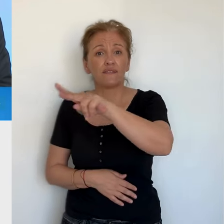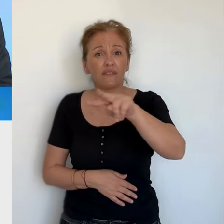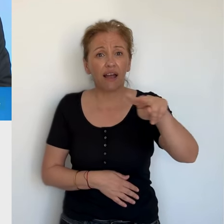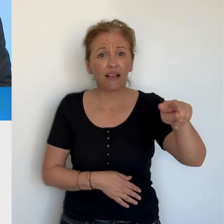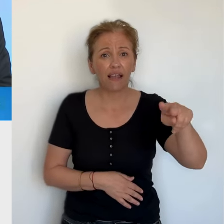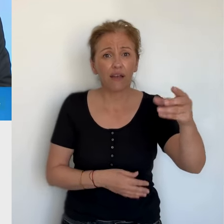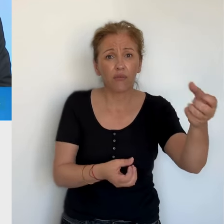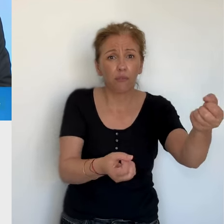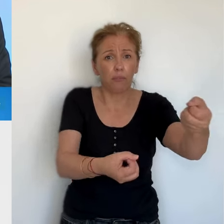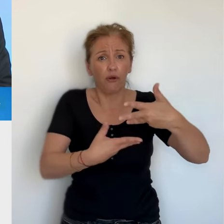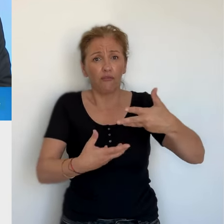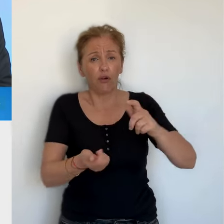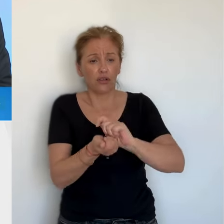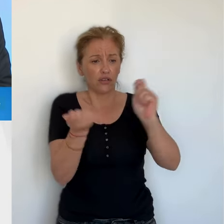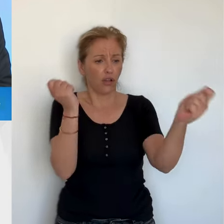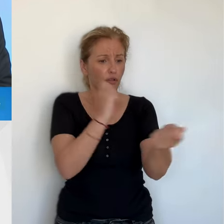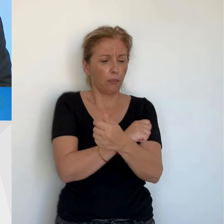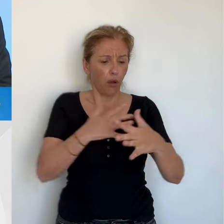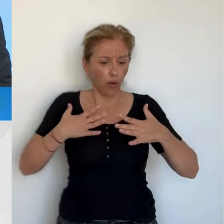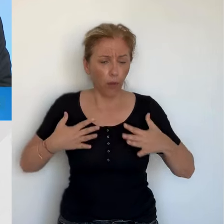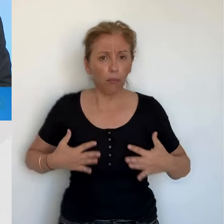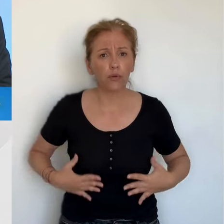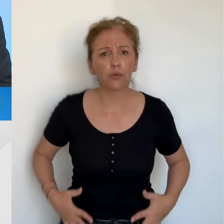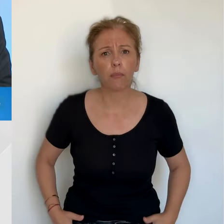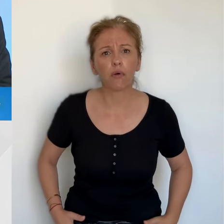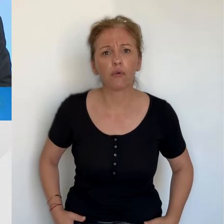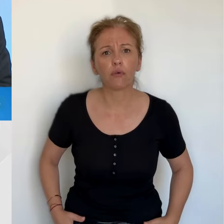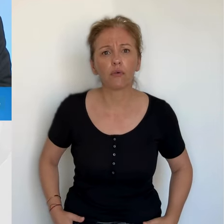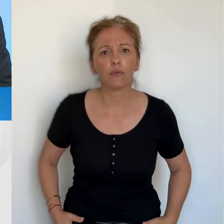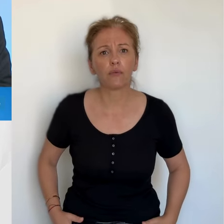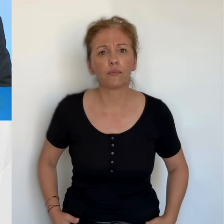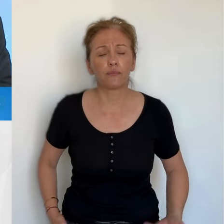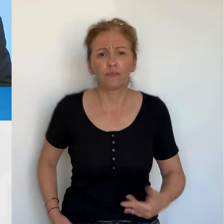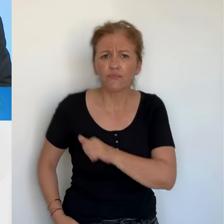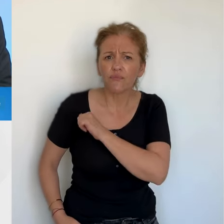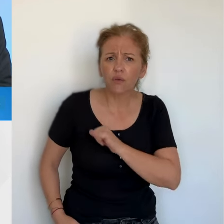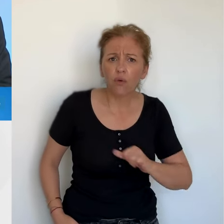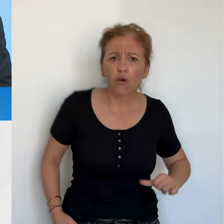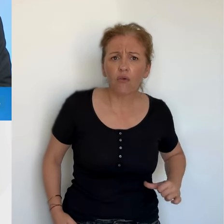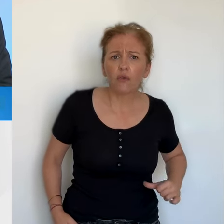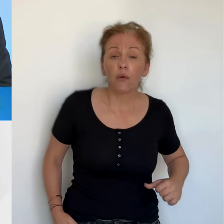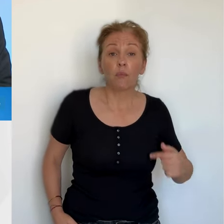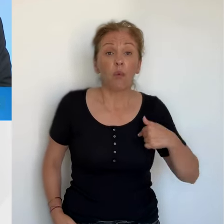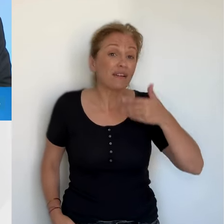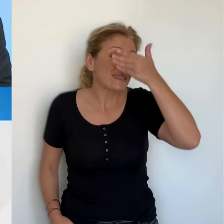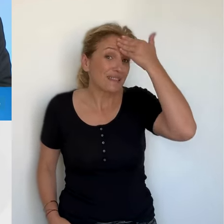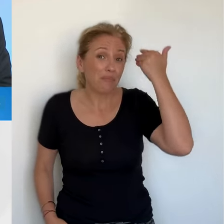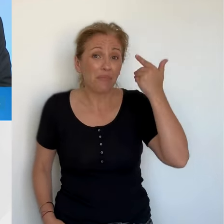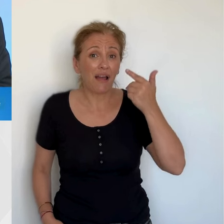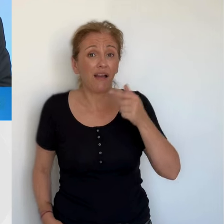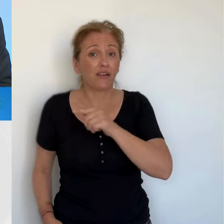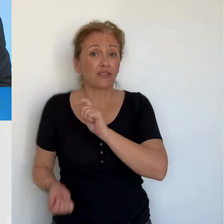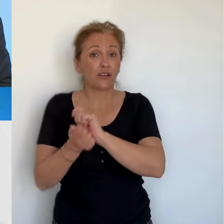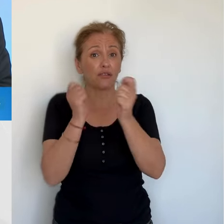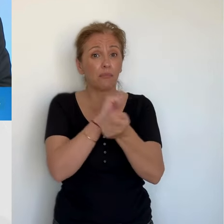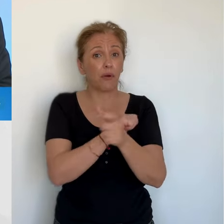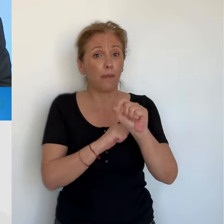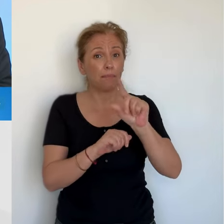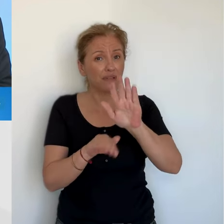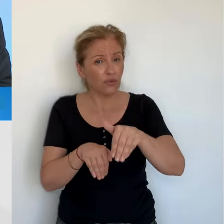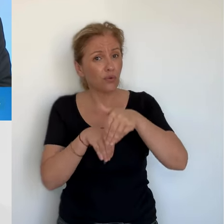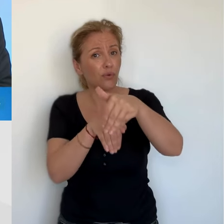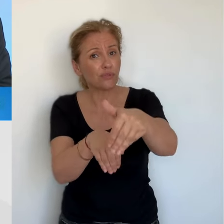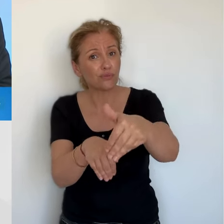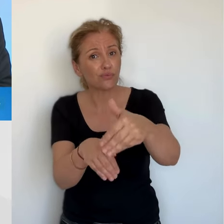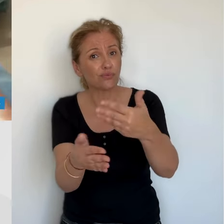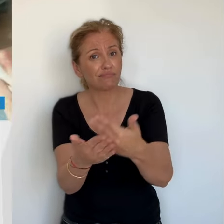bigarrée. Ça déplaît à certains d'ailleurs. Elle est bigarrée et forcément, ça débouche sur des changements de comportement qui peuvent être brutaux. Je ne sais pas, je répète, s'ils